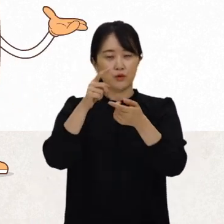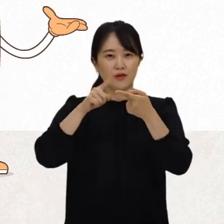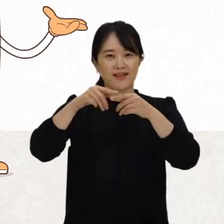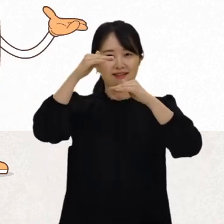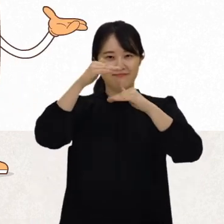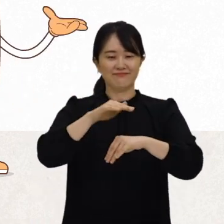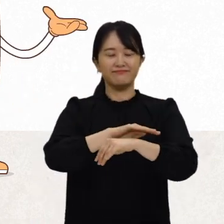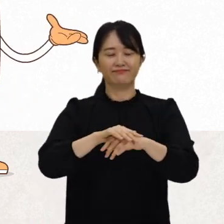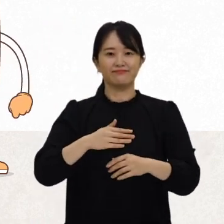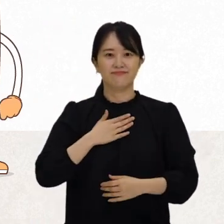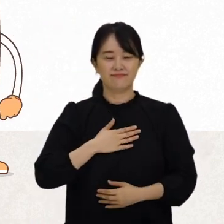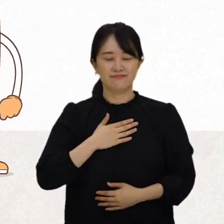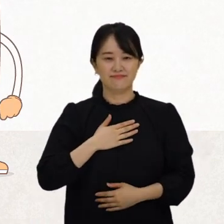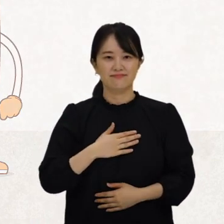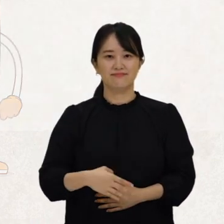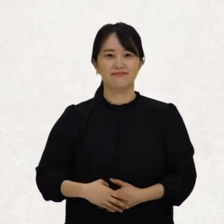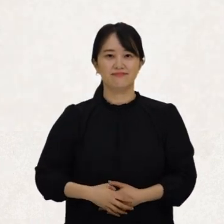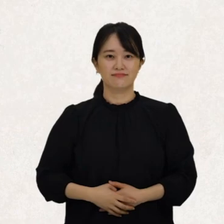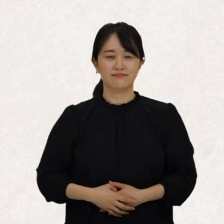잘 알겠습니다.